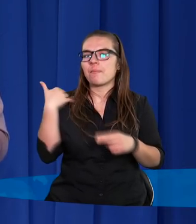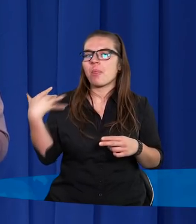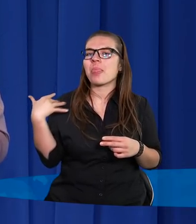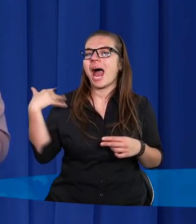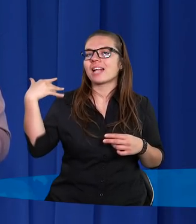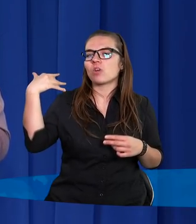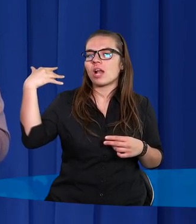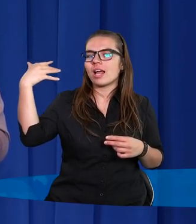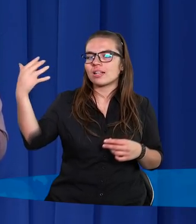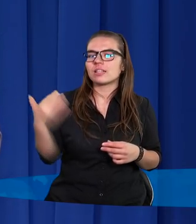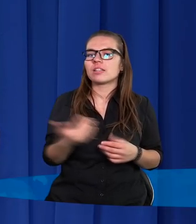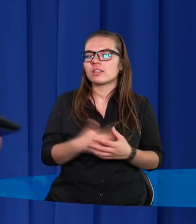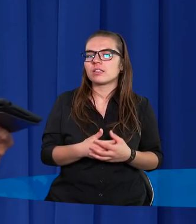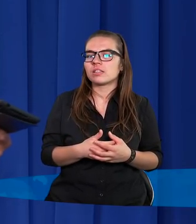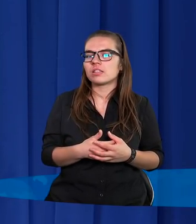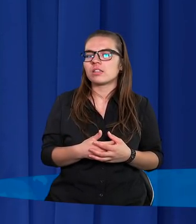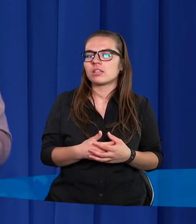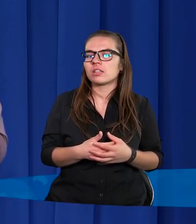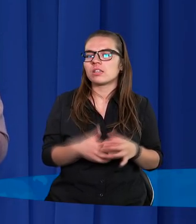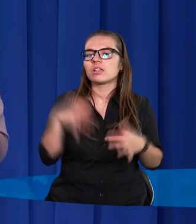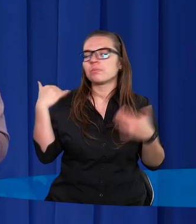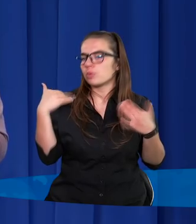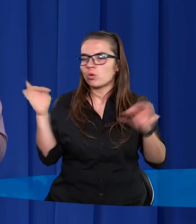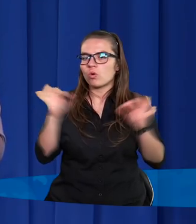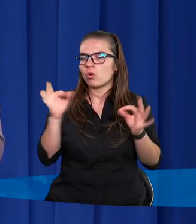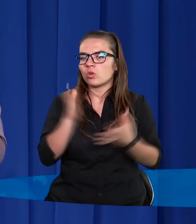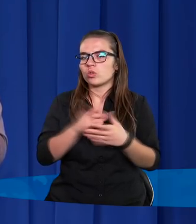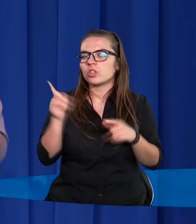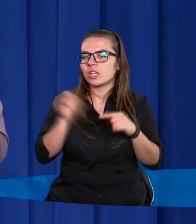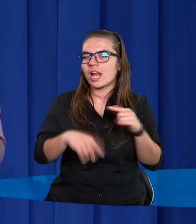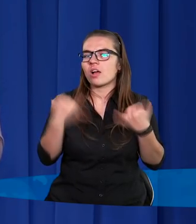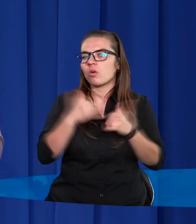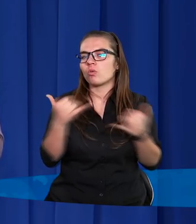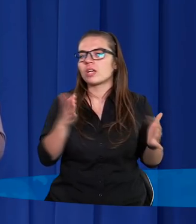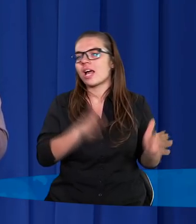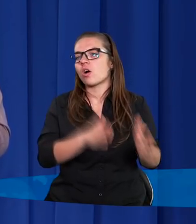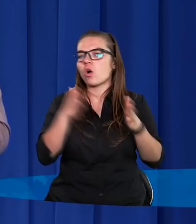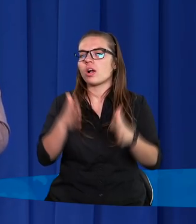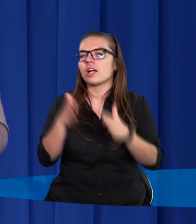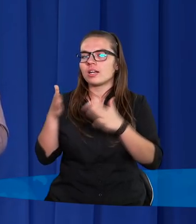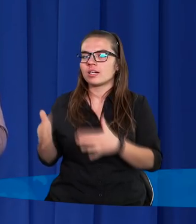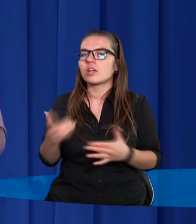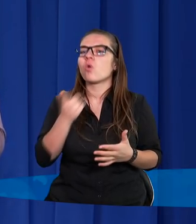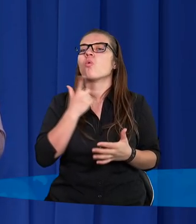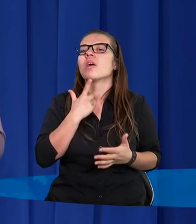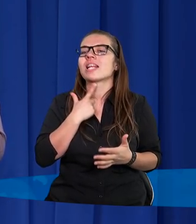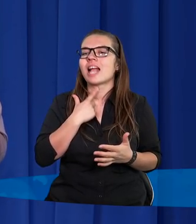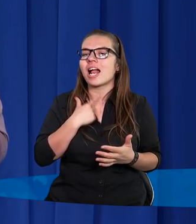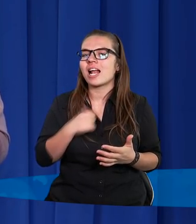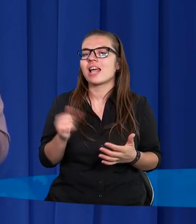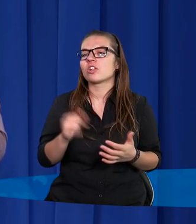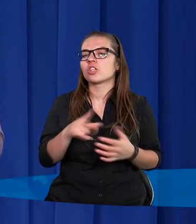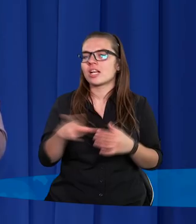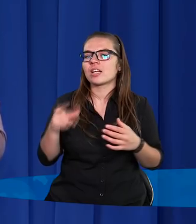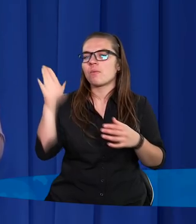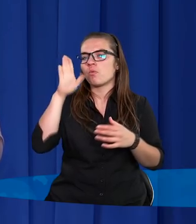nastolatkiem, sprawy były, potoczyły się już bardzo źle. Różne kolejne uzależnienia. Pan